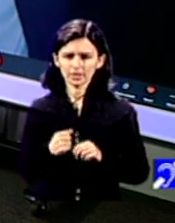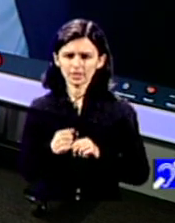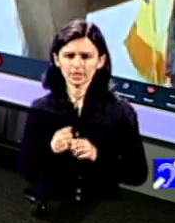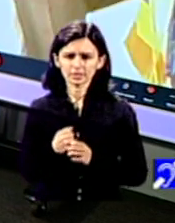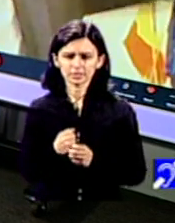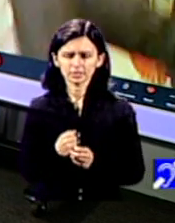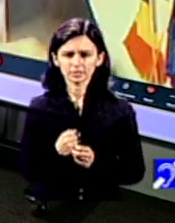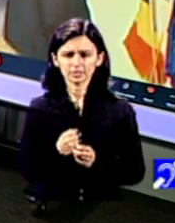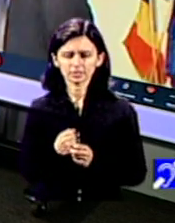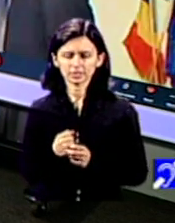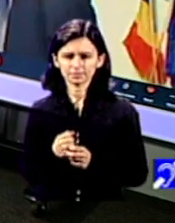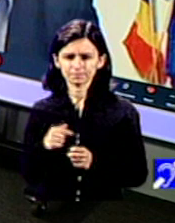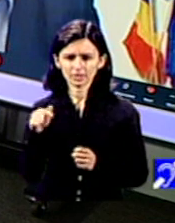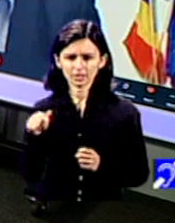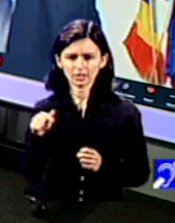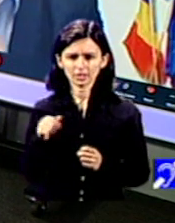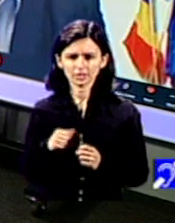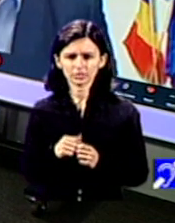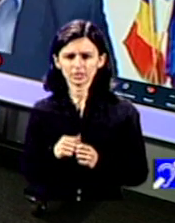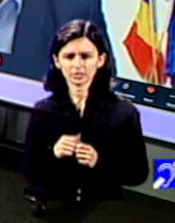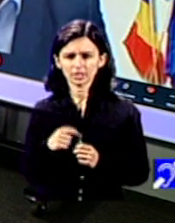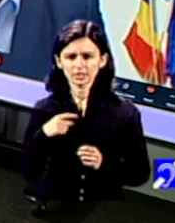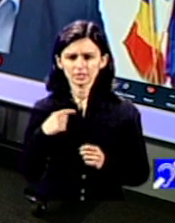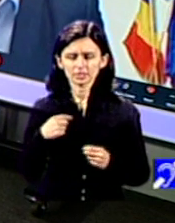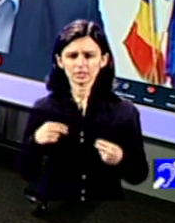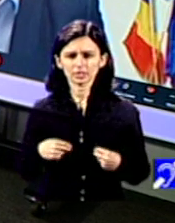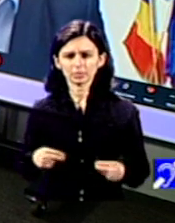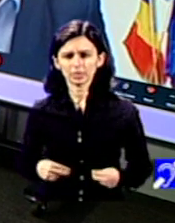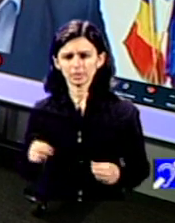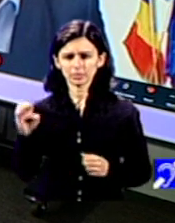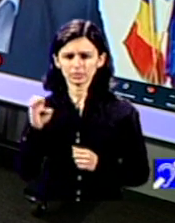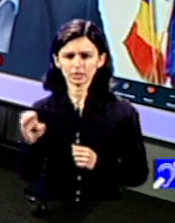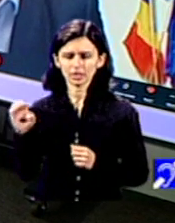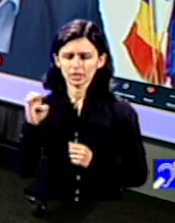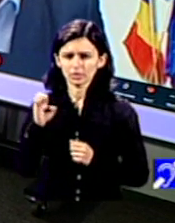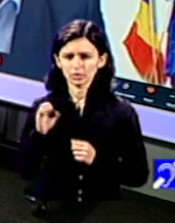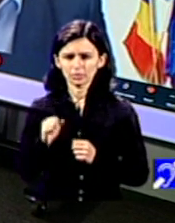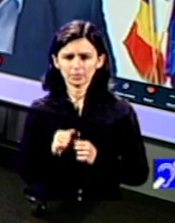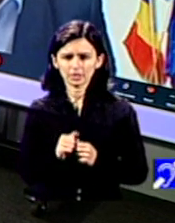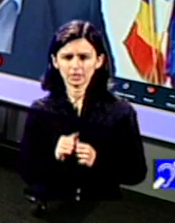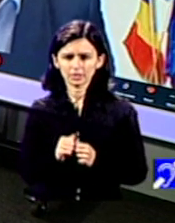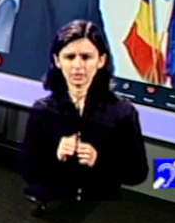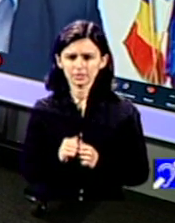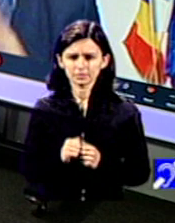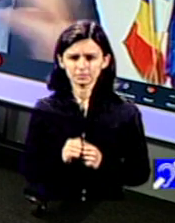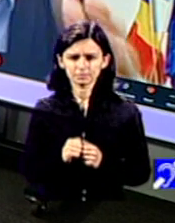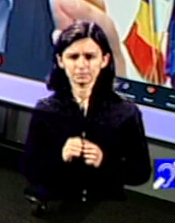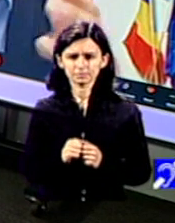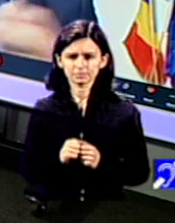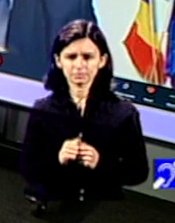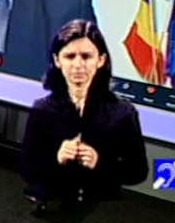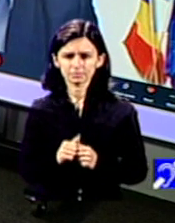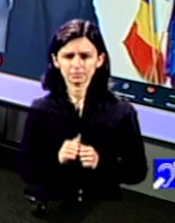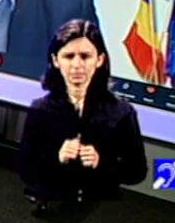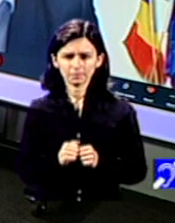există această îmi cer scuze sunt în Parlamentul European și aici este chestiunea de eficiență energetică și e cu senzor deci dacă nu mă mișc prea tare mi se